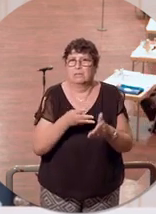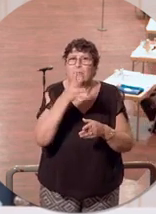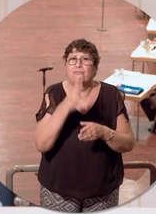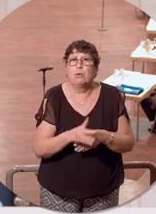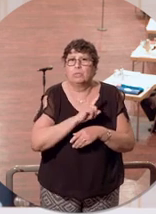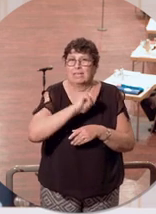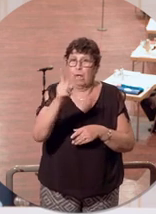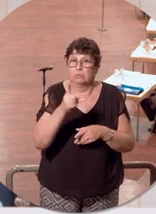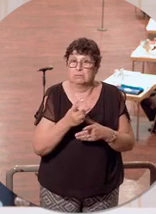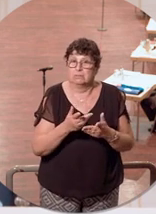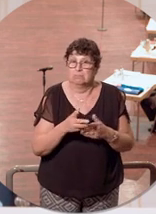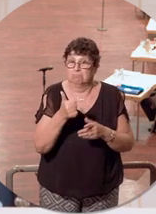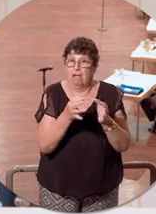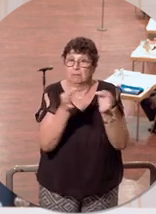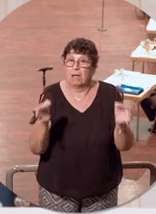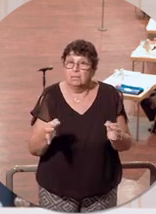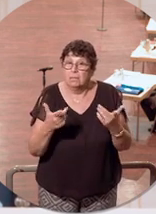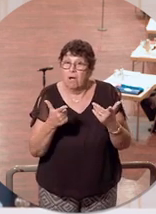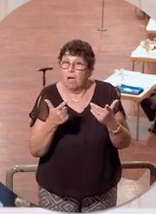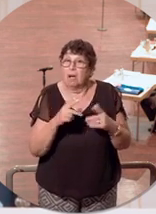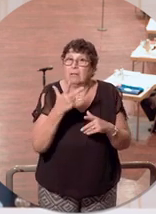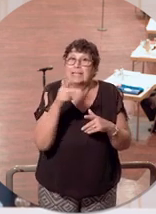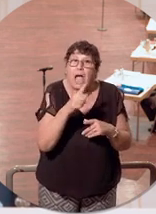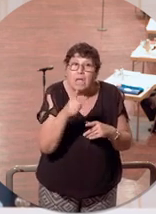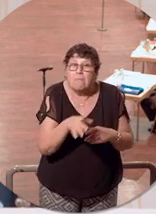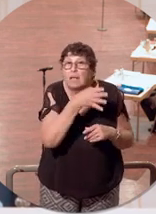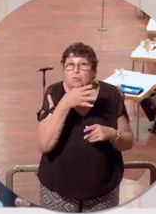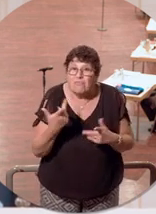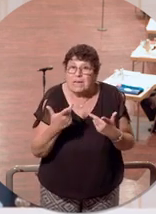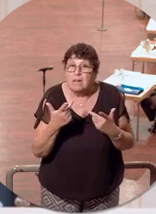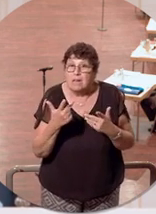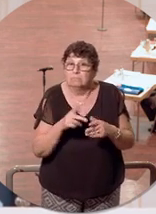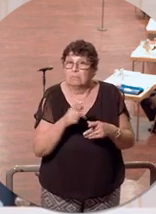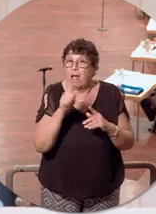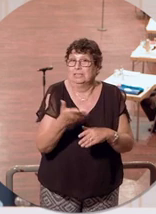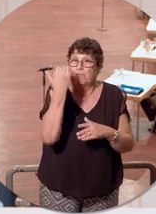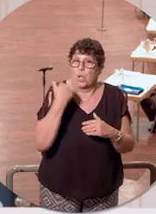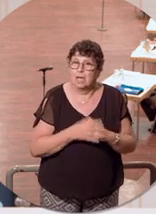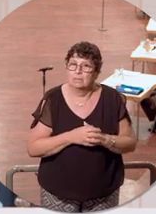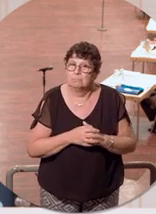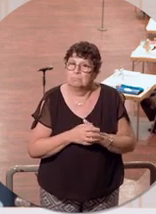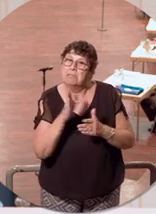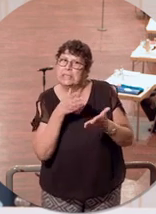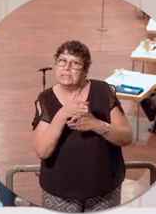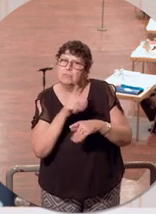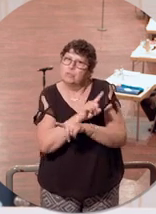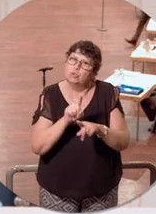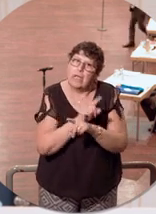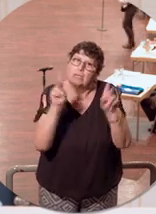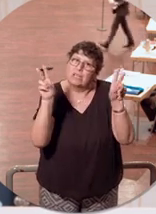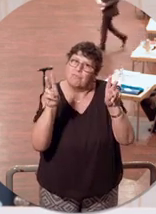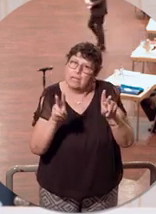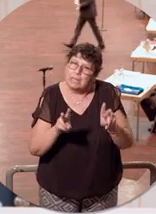.000 an. Das ist fast eine Verdreifachung innerhalb von drei Wochen. Und nach einem zwischenzeitlichen Rückgang